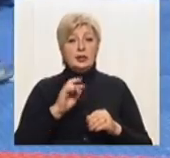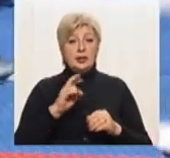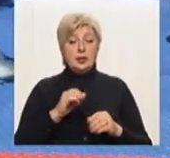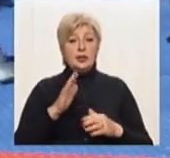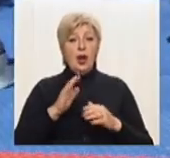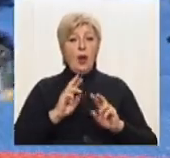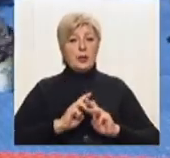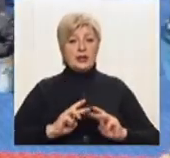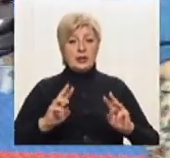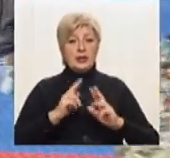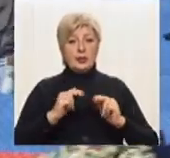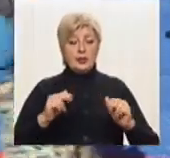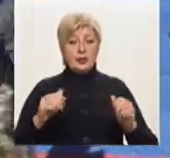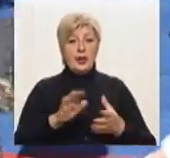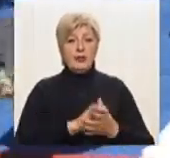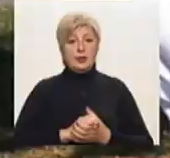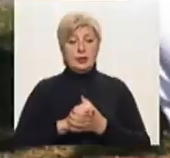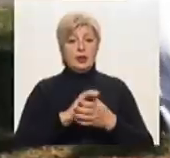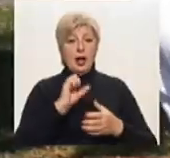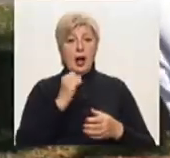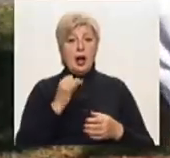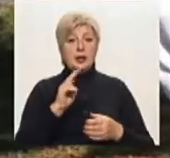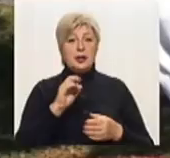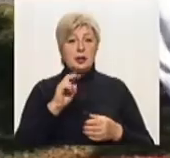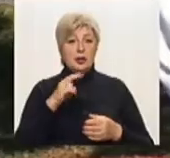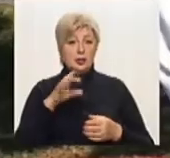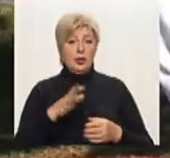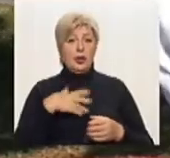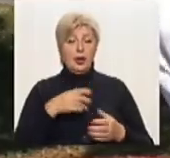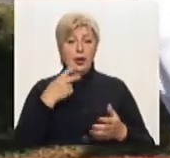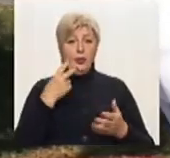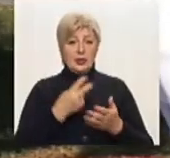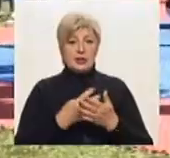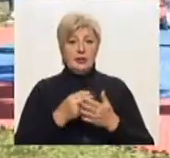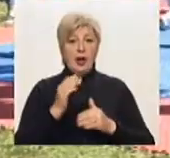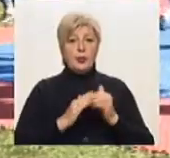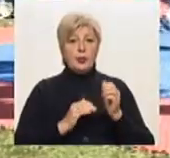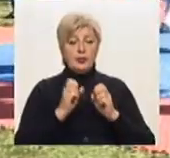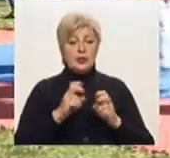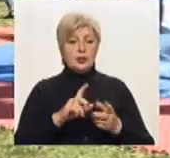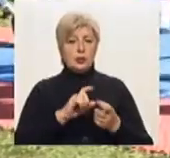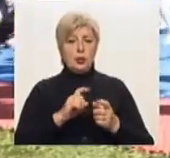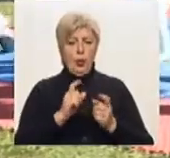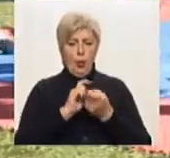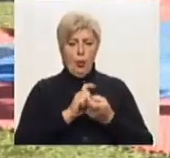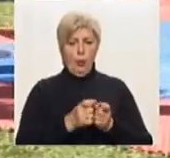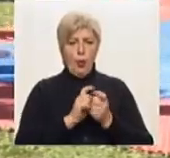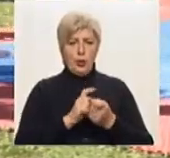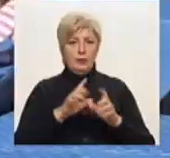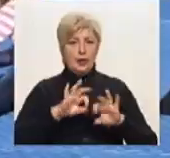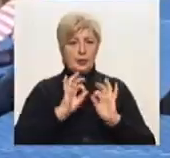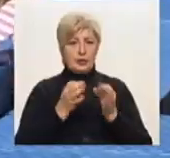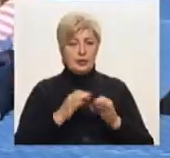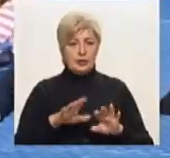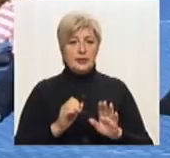президент Дніпропетровської обласної федерації Айкідо, представляє професію тренера бойових мистецтв. Ця професія в рамках дитячого заходу